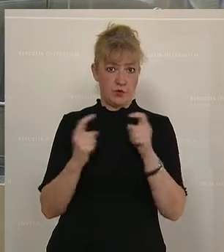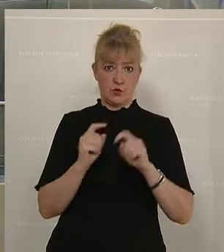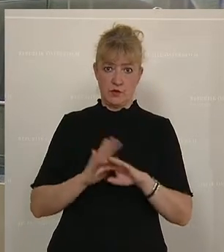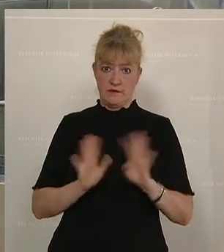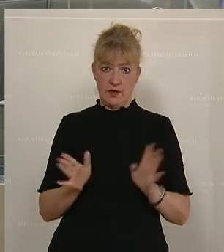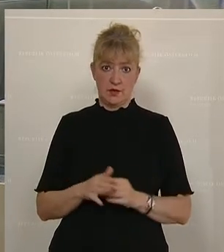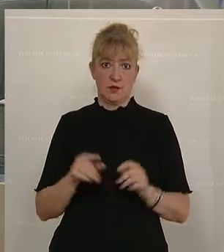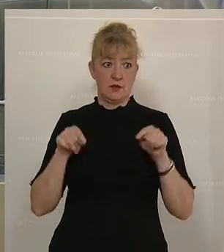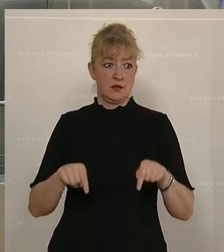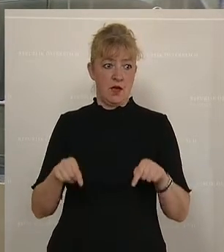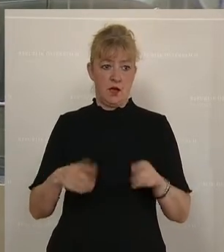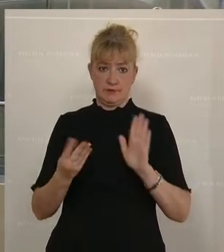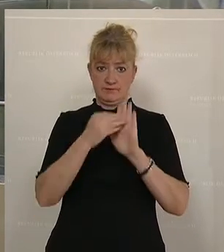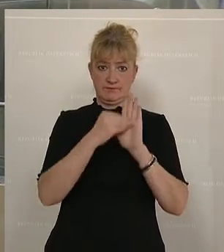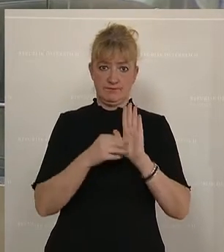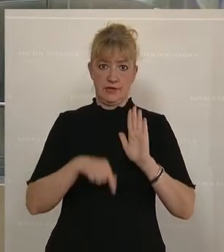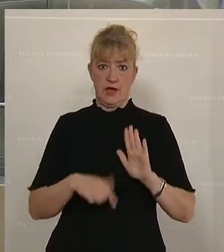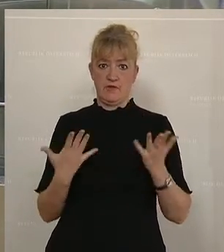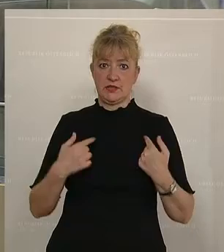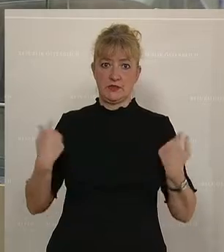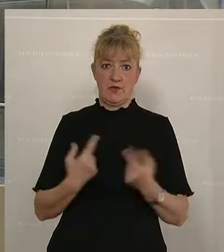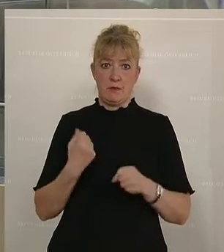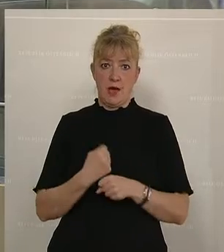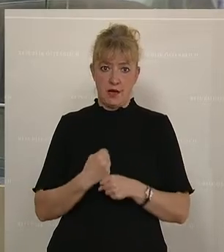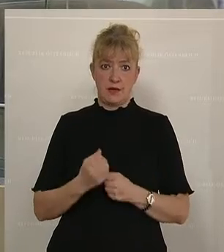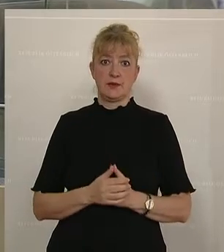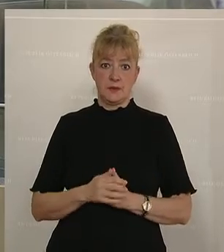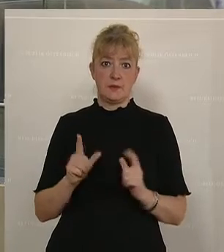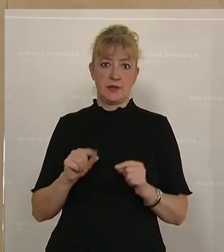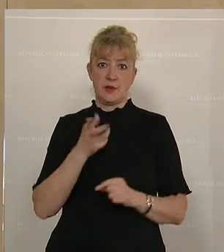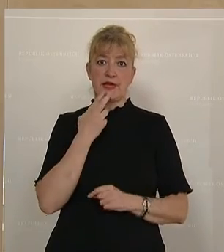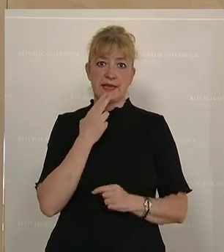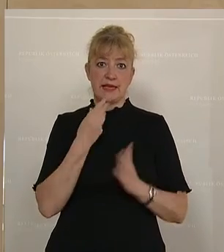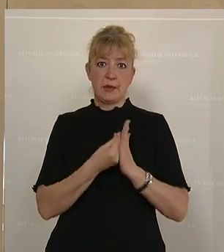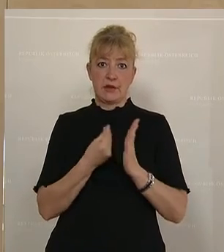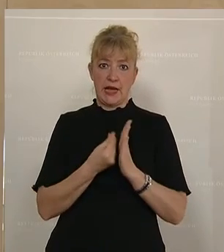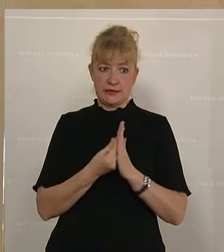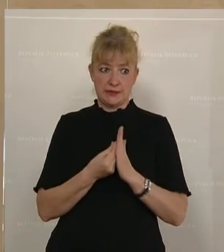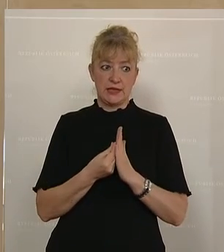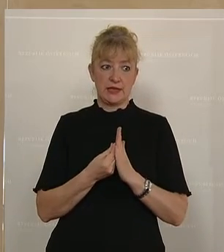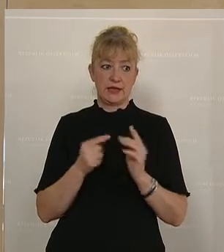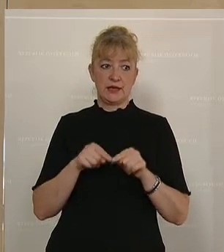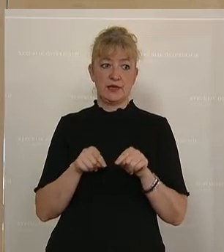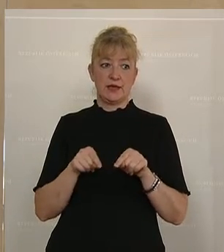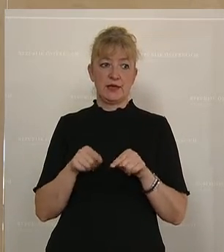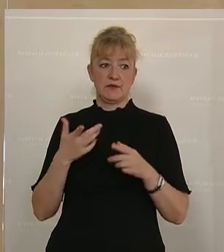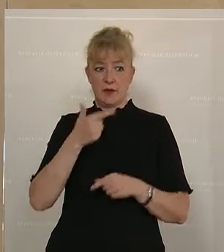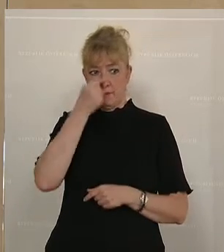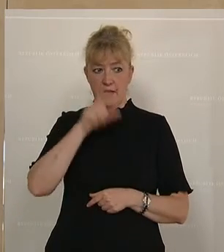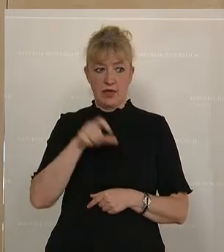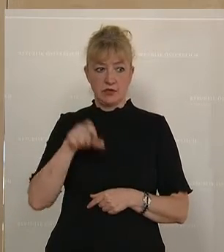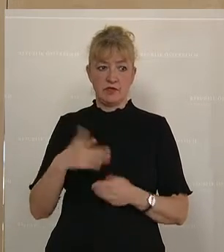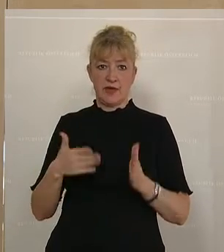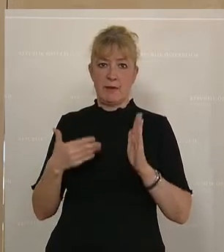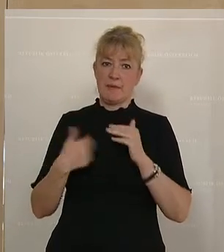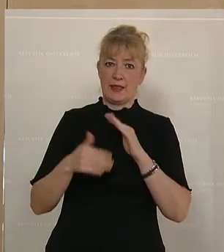es wird hier drinnen abgebildet, was wir machen, dass wir die Energiepreise bei denjenigen Menschen, die es am